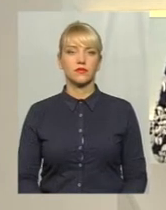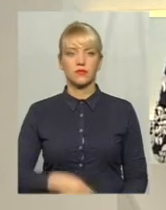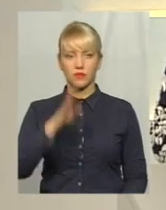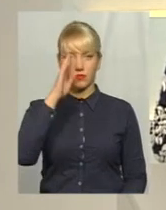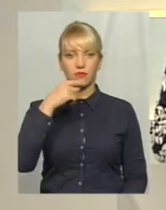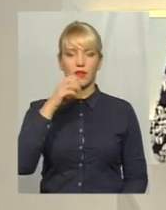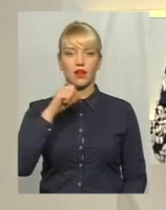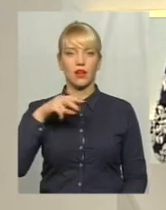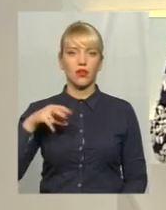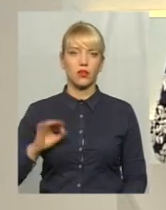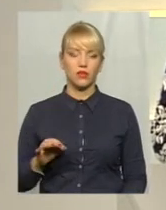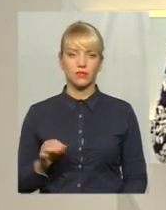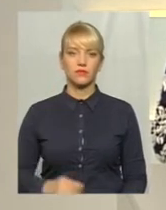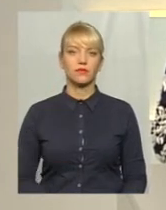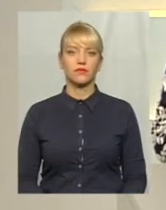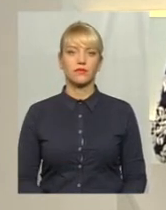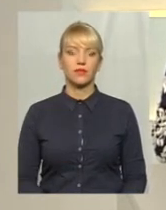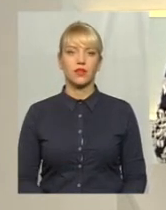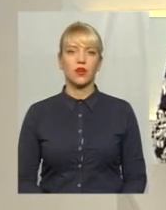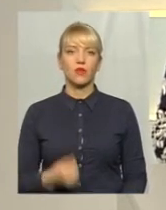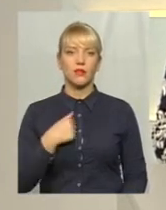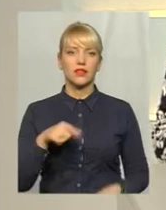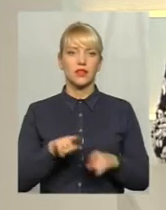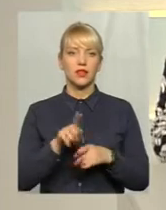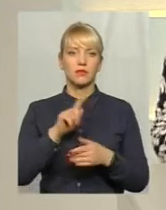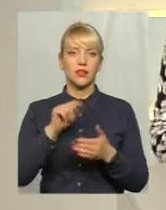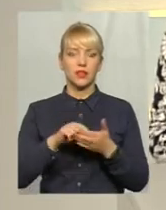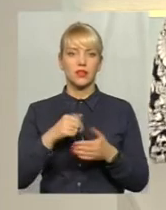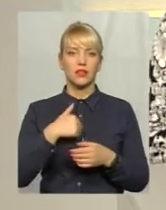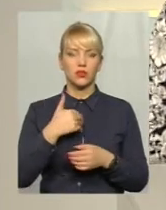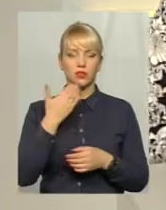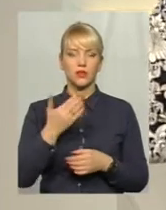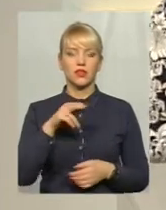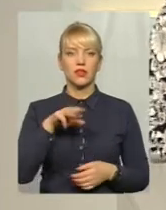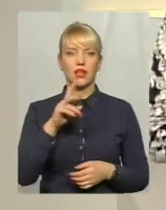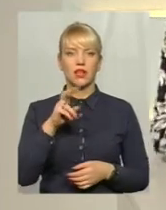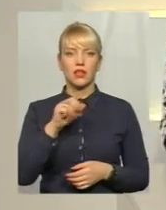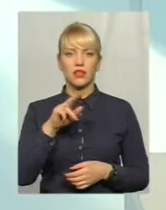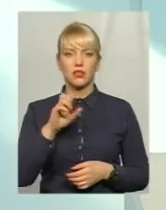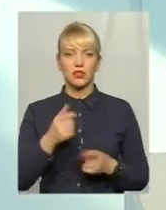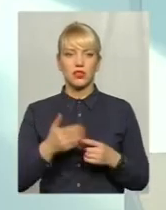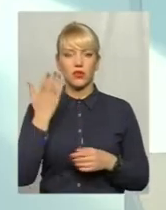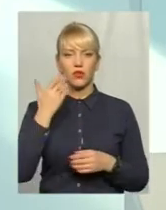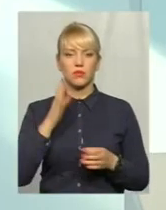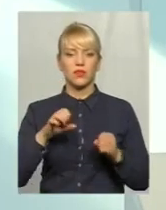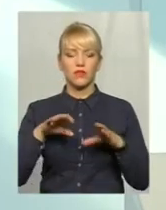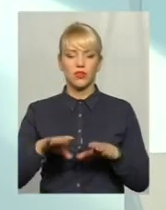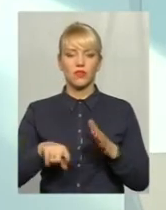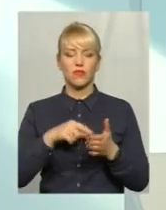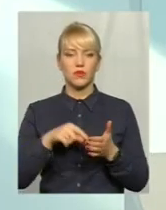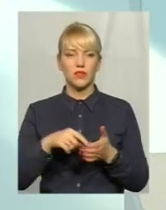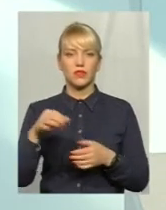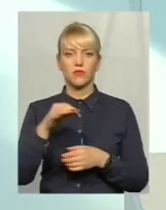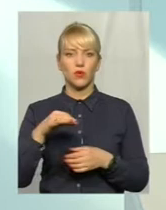Задавайте ваше питання, ви в ефірі. У мене таке запитання. Я хочу запитати пана Ткача, коли буде все ж таки вирішено в місті і загалом в